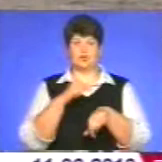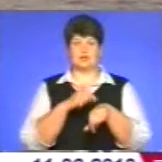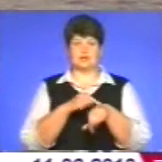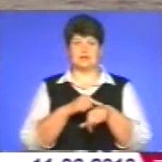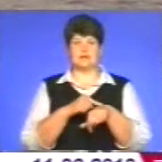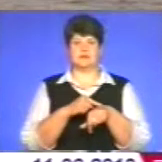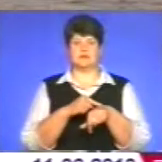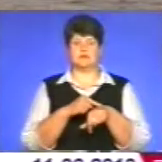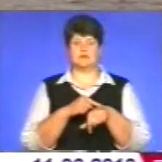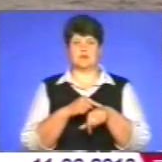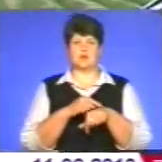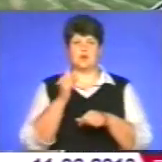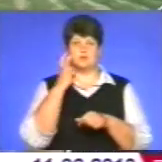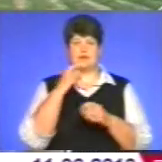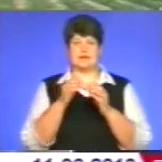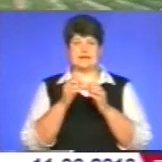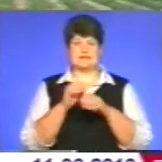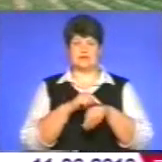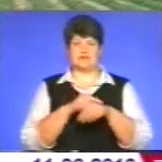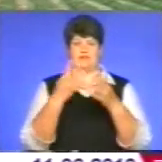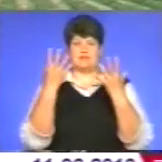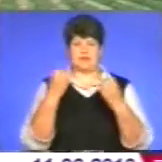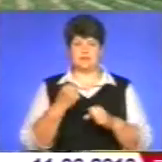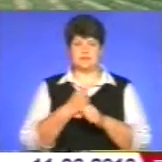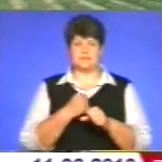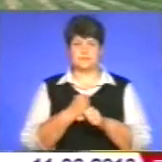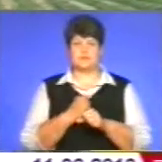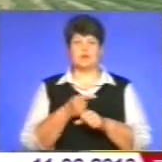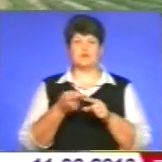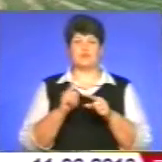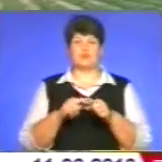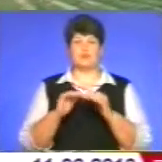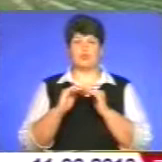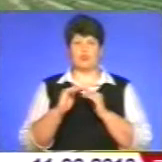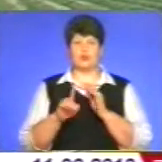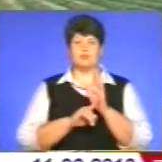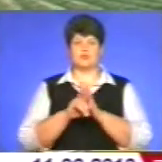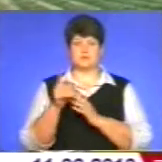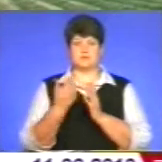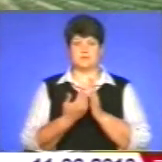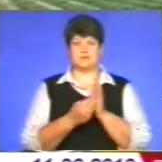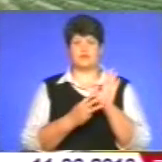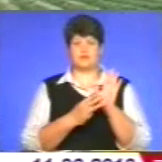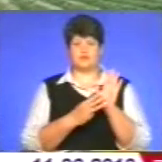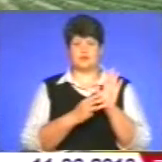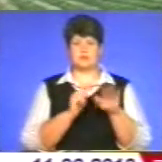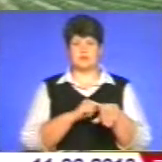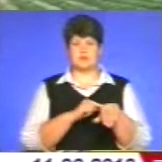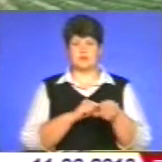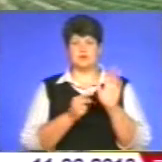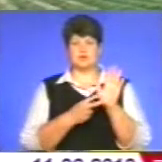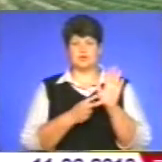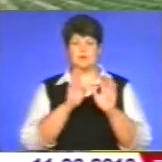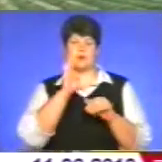десять годин в день. На цьому полі в нас робочий день починається близько восьмої, сьомої